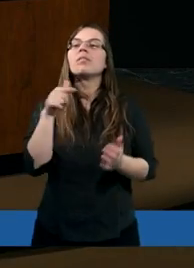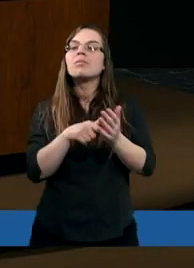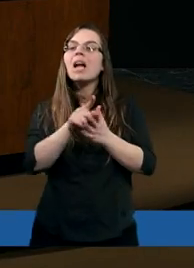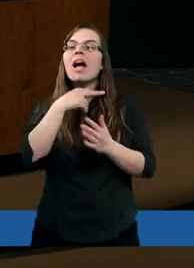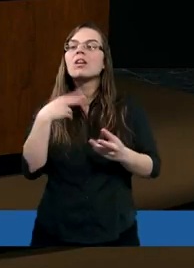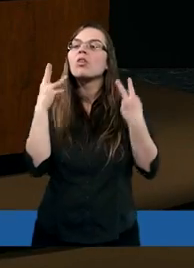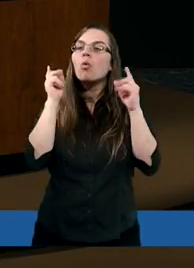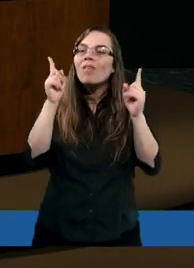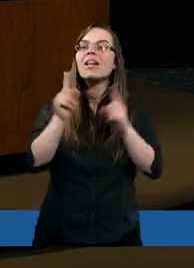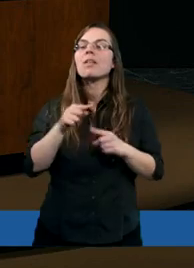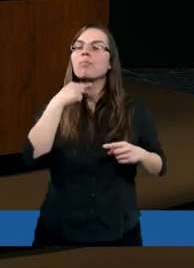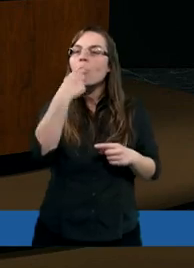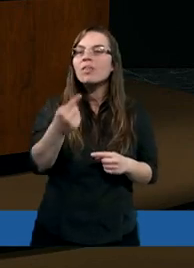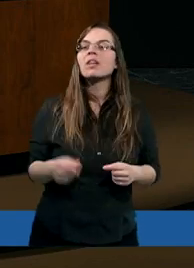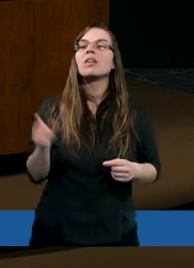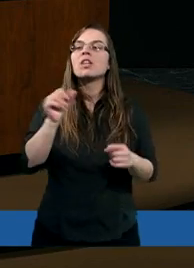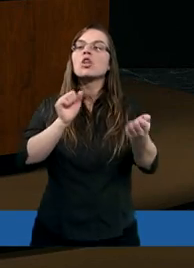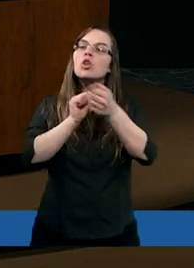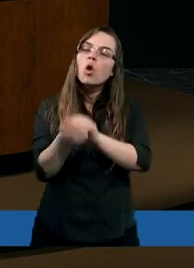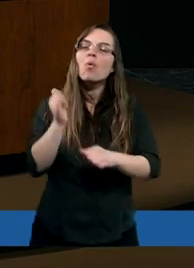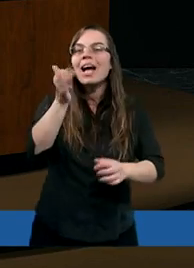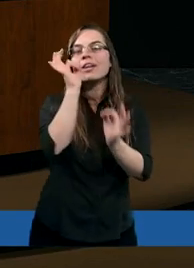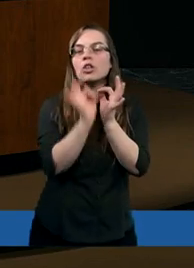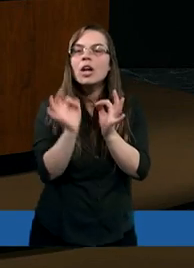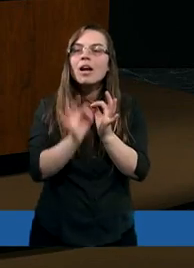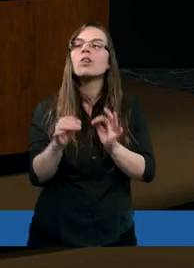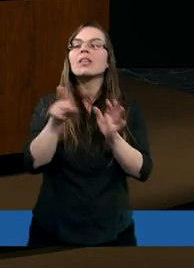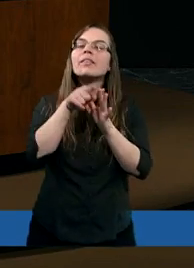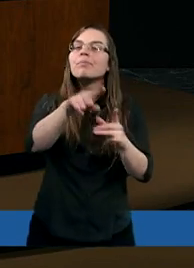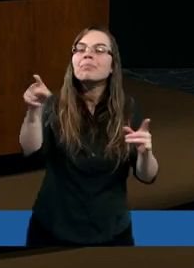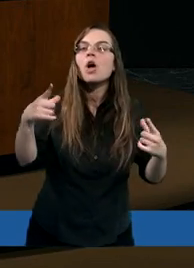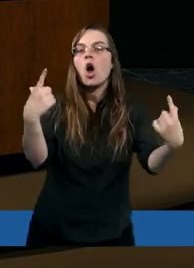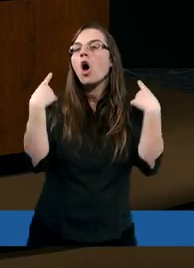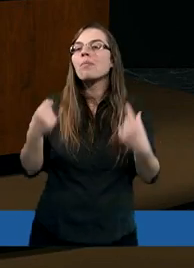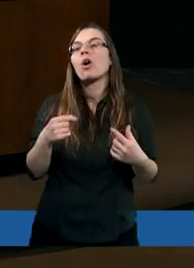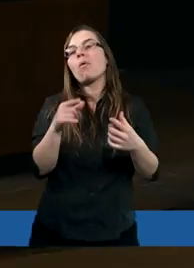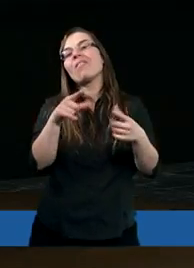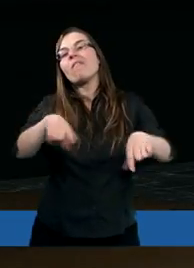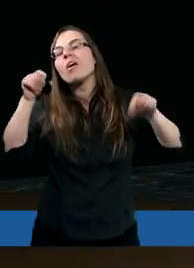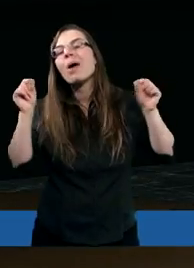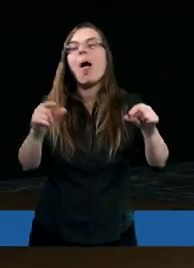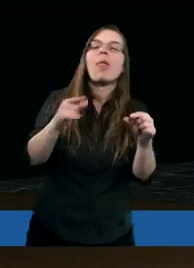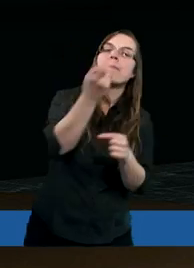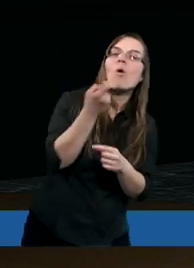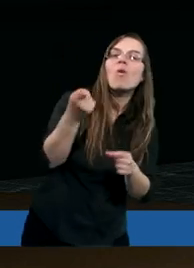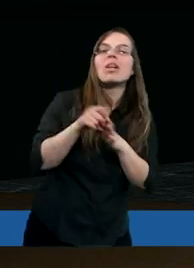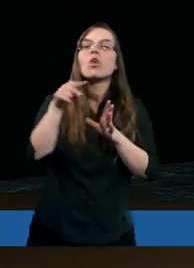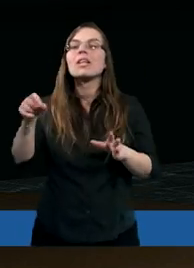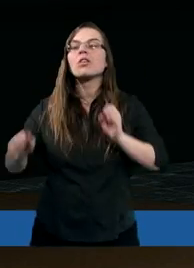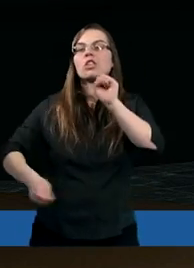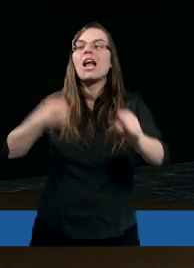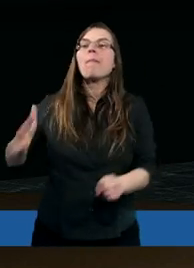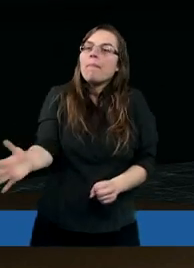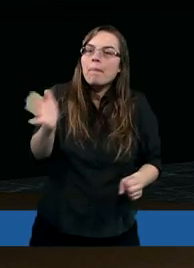Ale nasowałaby się też taka myśl, czy są jakieś szczególne tylko osoby wybrane, powołane do tego, żeby